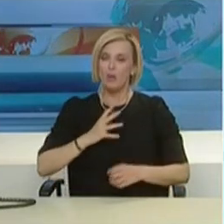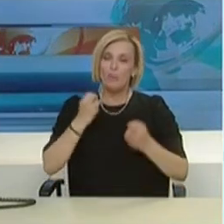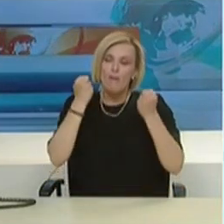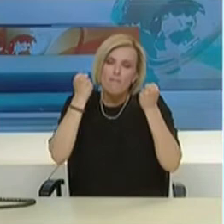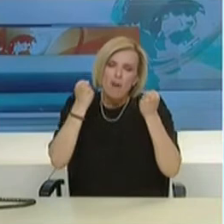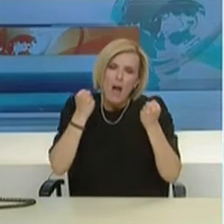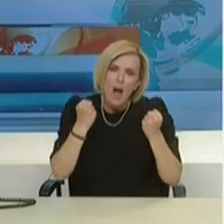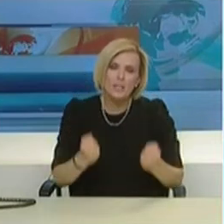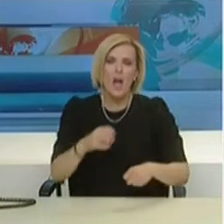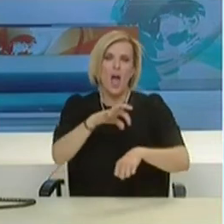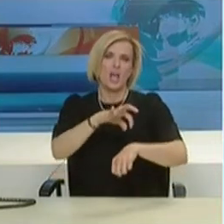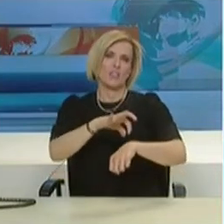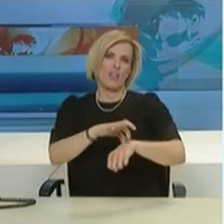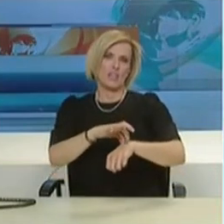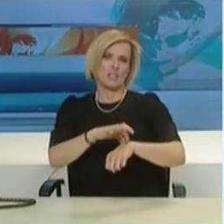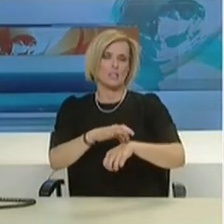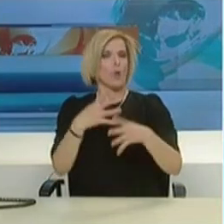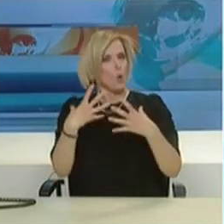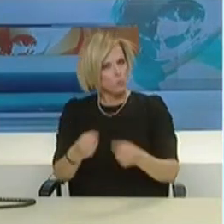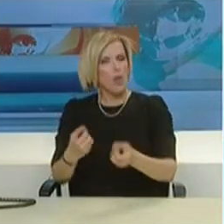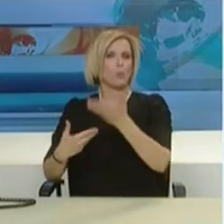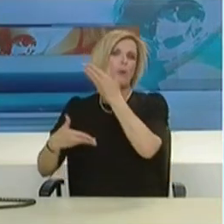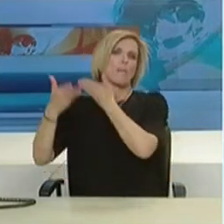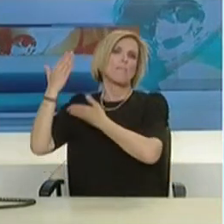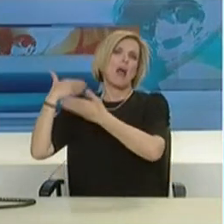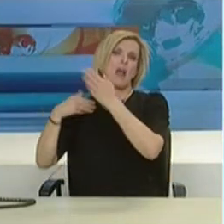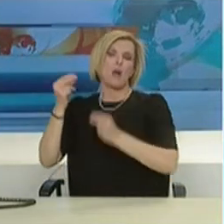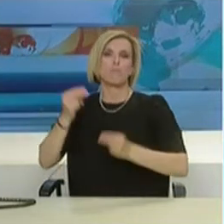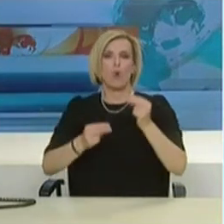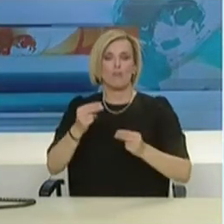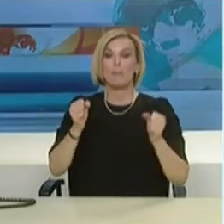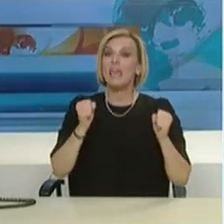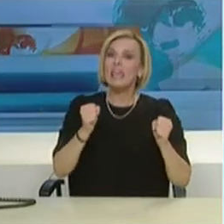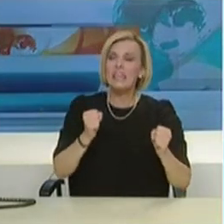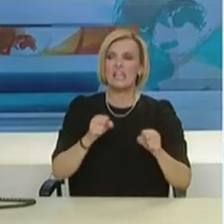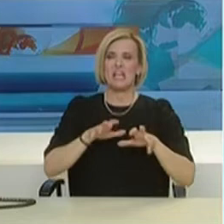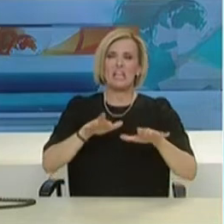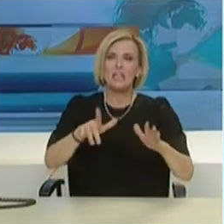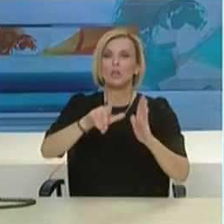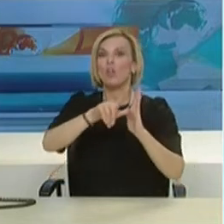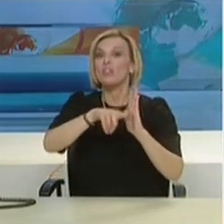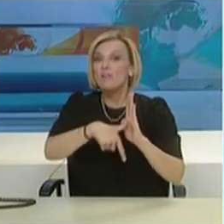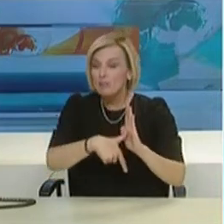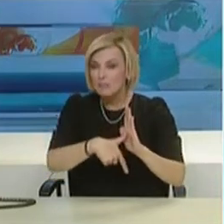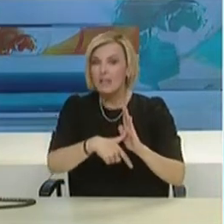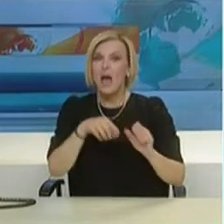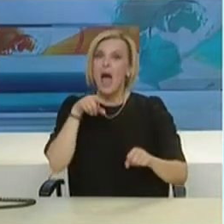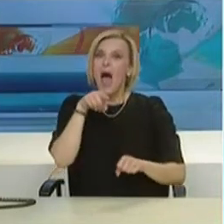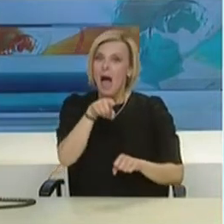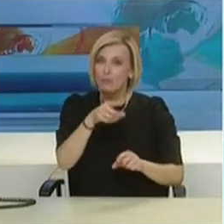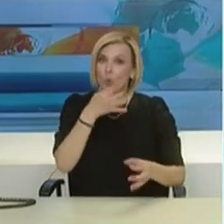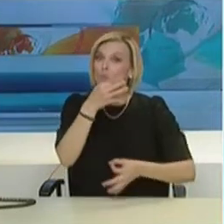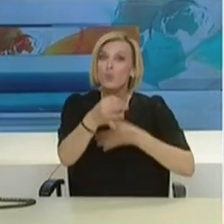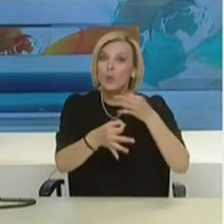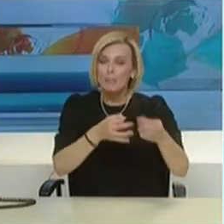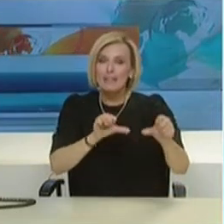έχουν υποκείμενα νοσήματα, είπατε το μεσόερο των μηλικιών τους, αλλά να έχουμε έτσι λίγο μια εικόνα, και αν αυτό το μείγμα φαρμάκων το οποίο